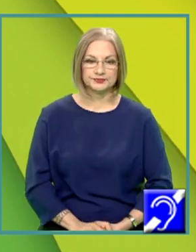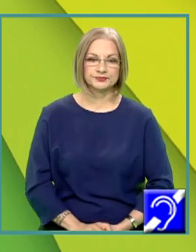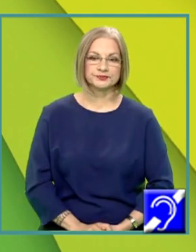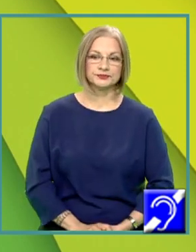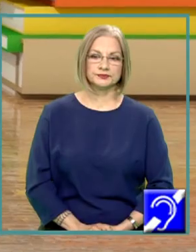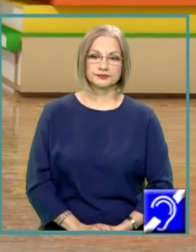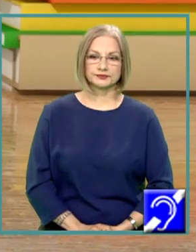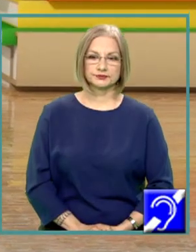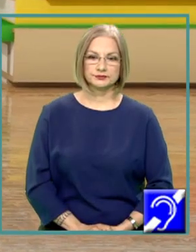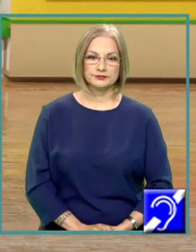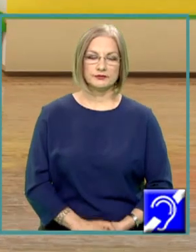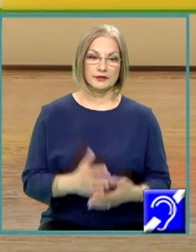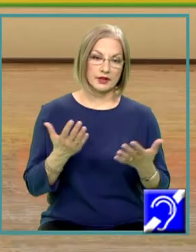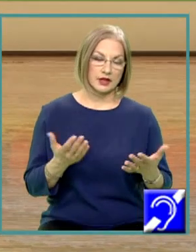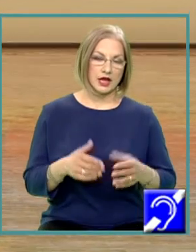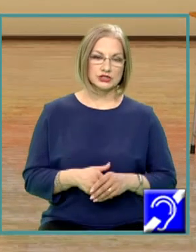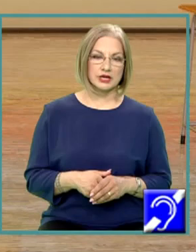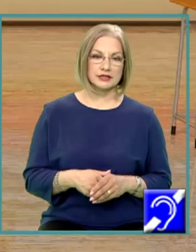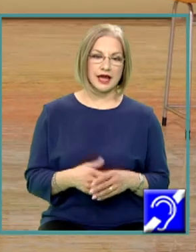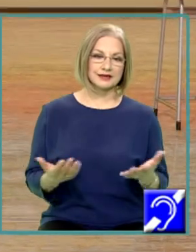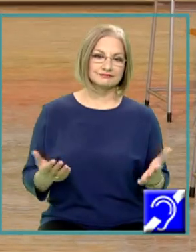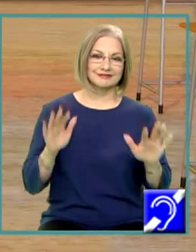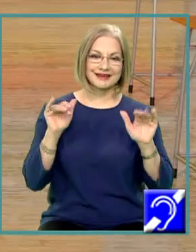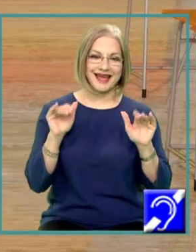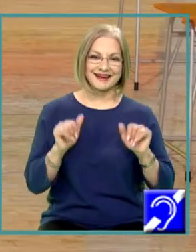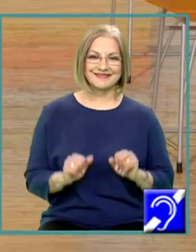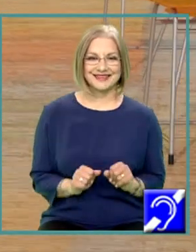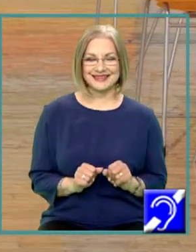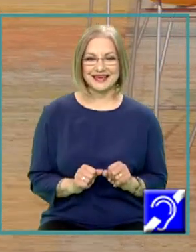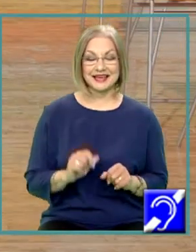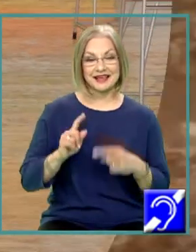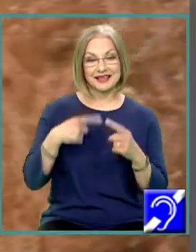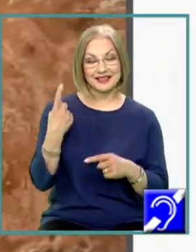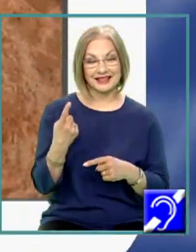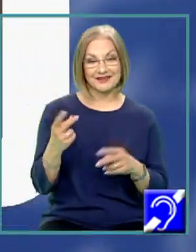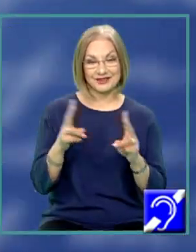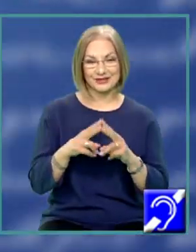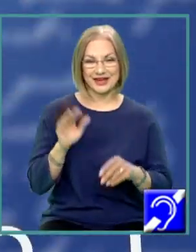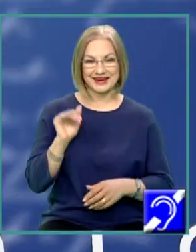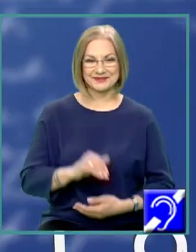apă. Așadar, la revedere pe data viitoare.